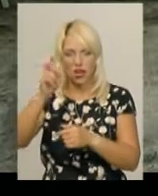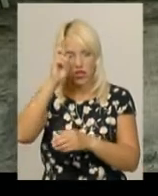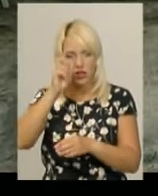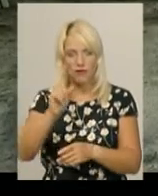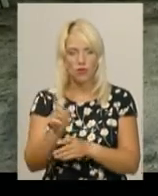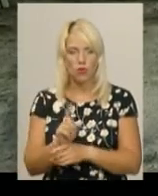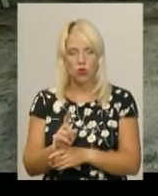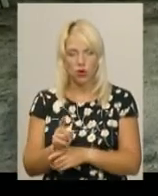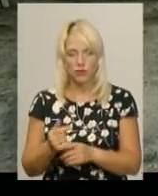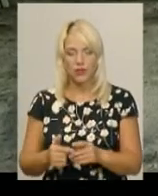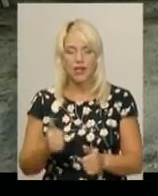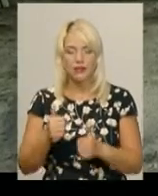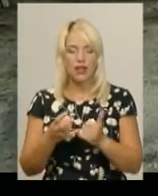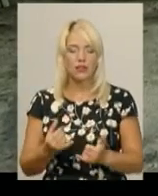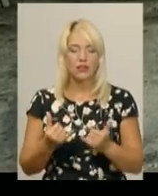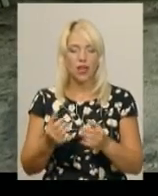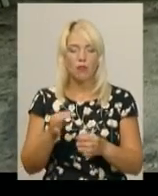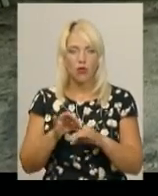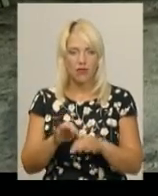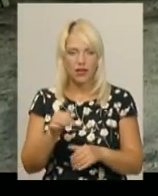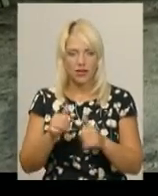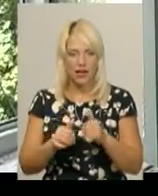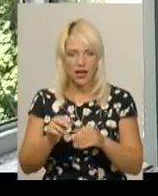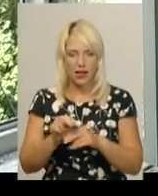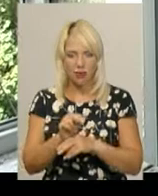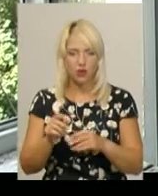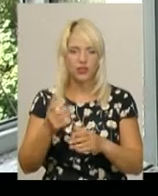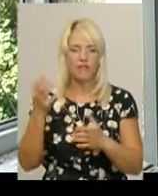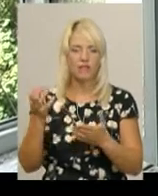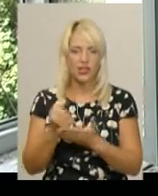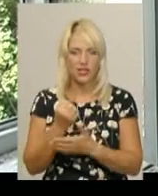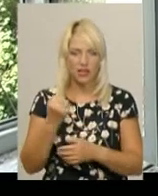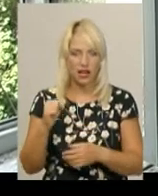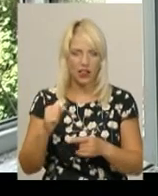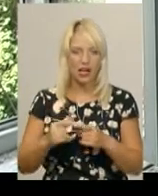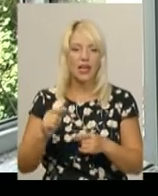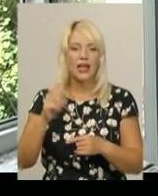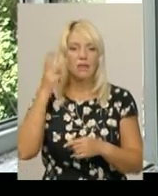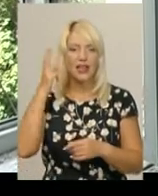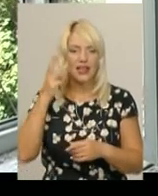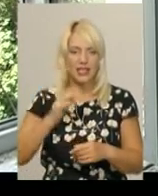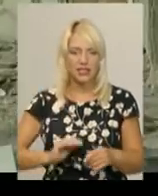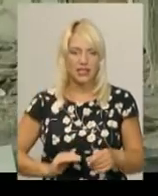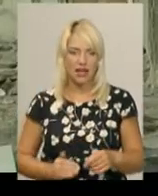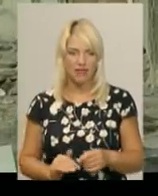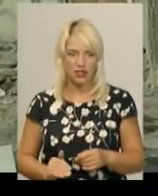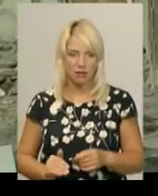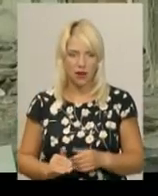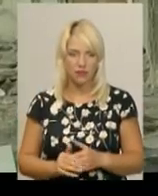Тендер на проведення ремонту виграла хмельницька фірма, каже заступник директора Департаменту охорони здоров'я Хмельницької